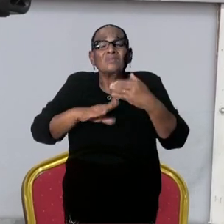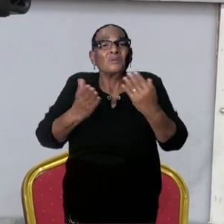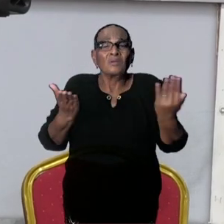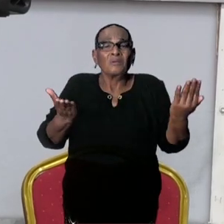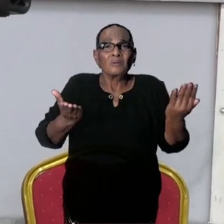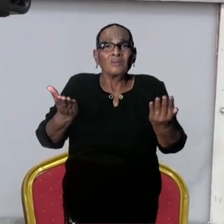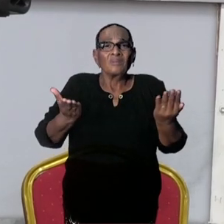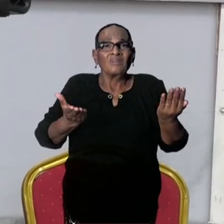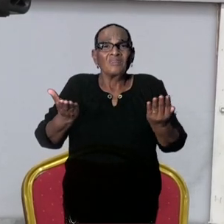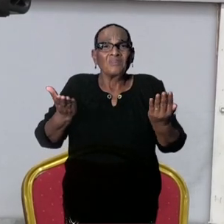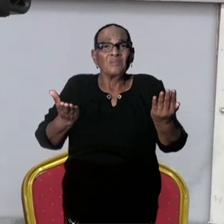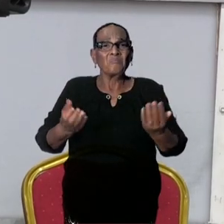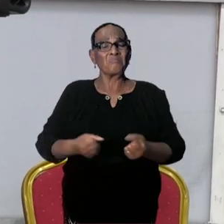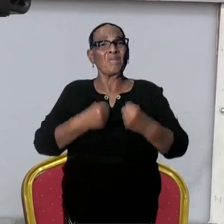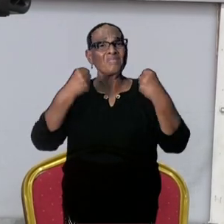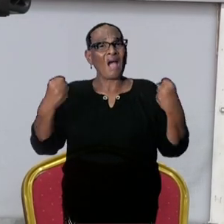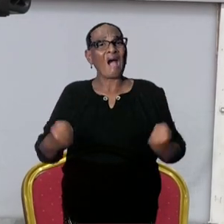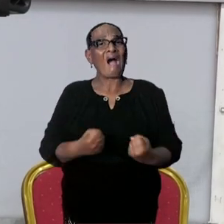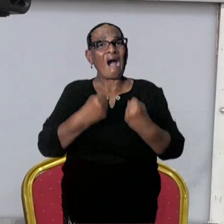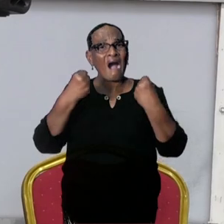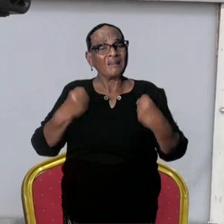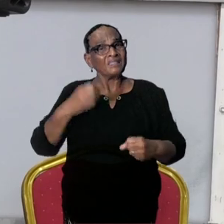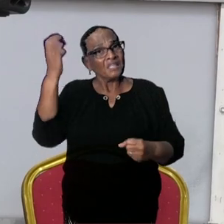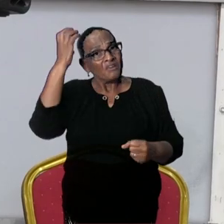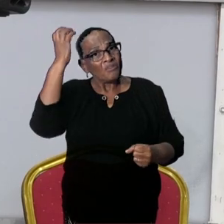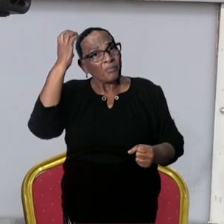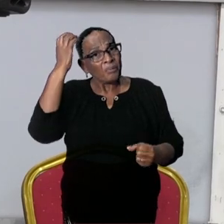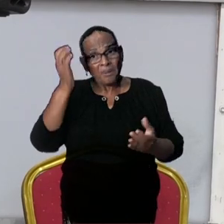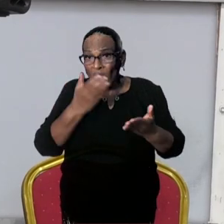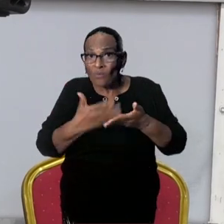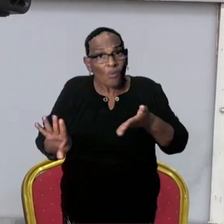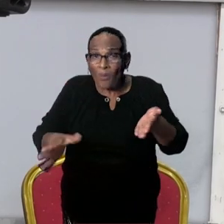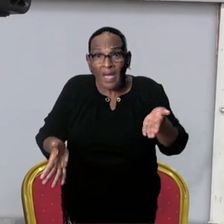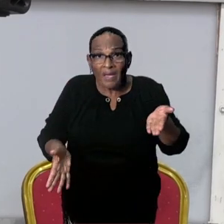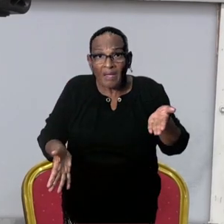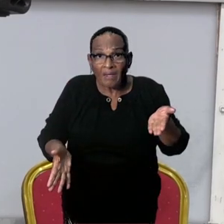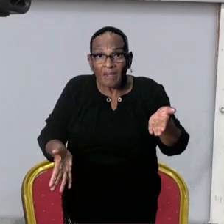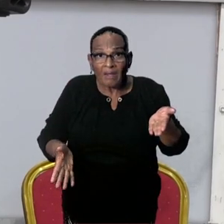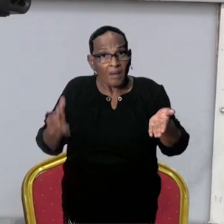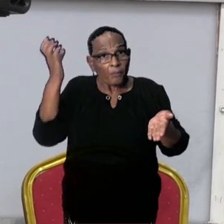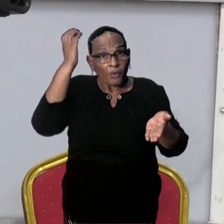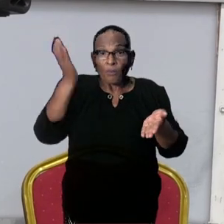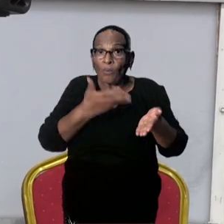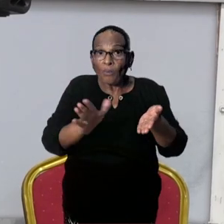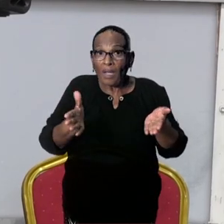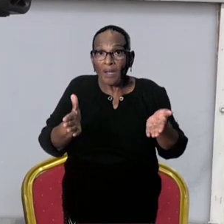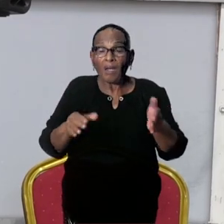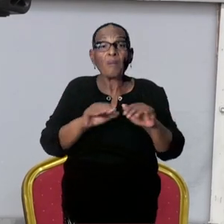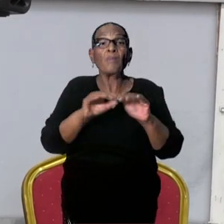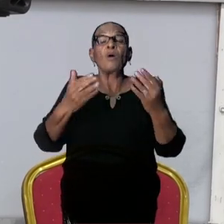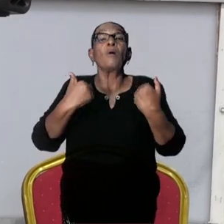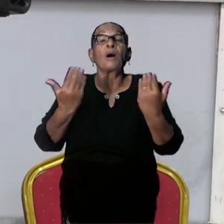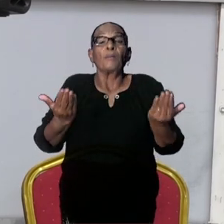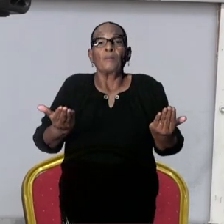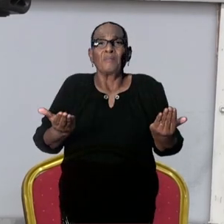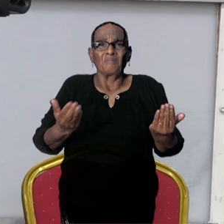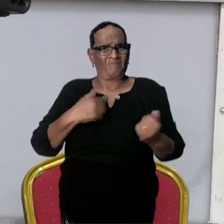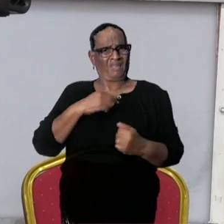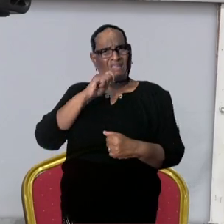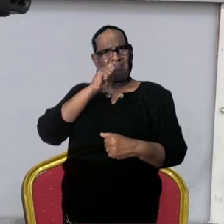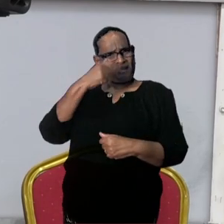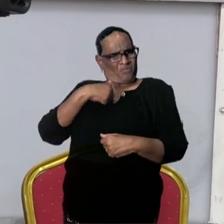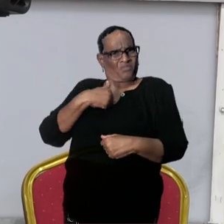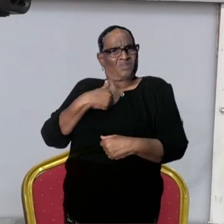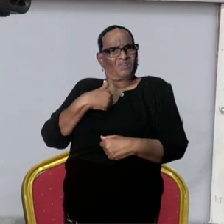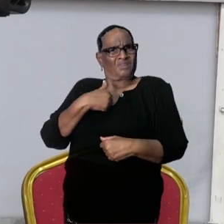actieve cases. Zijn die uitgevallen? En als die zijn uitgevallen, op basis waarvan, want ik stel me zo voor, dus